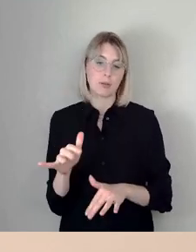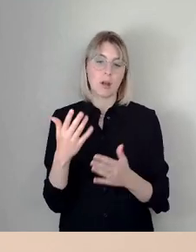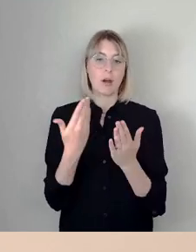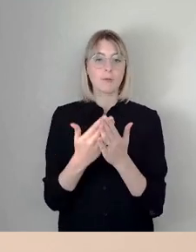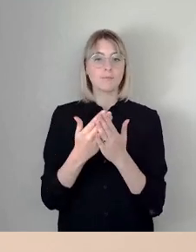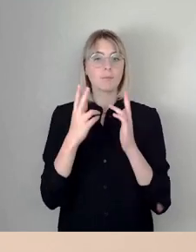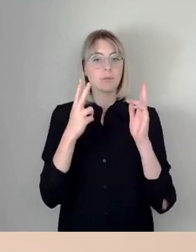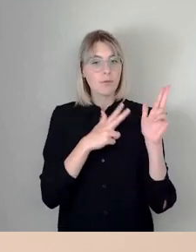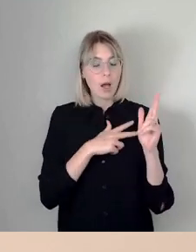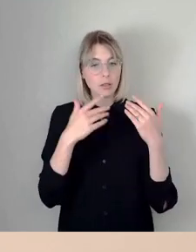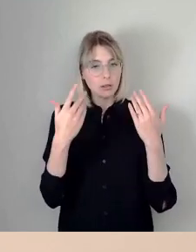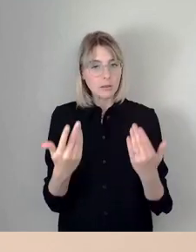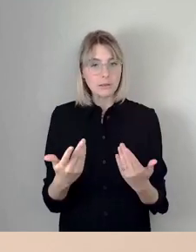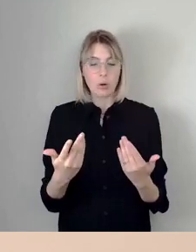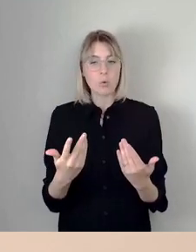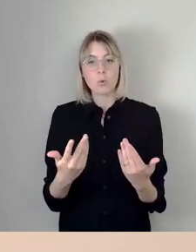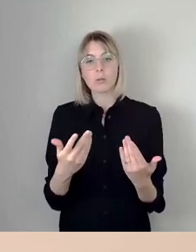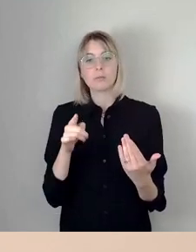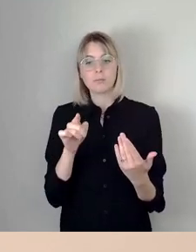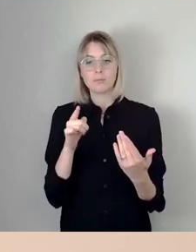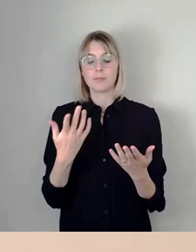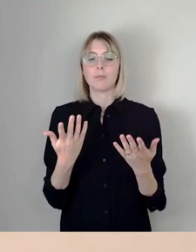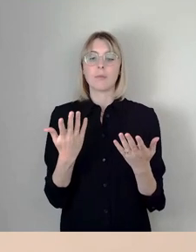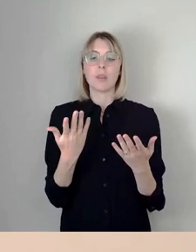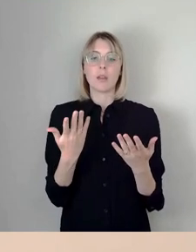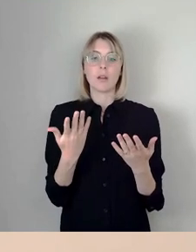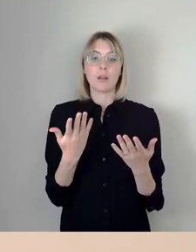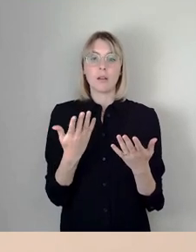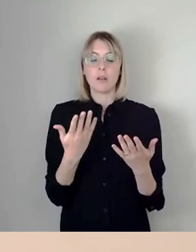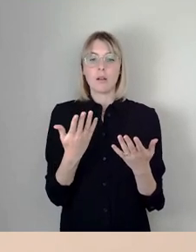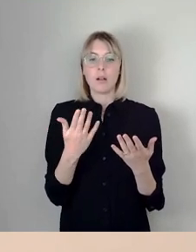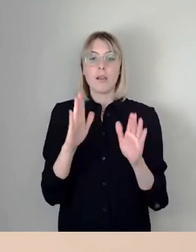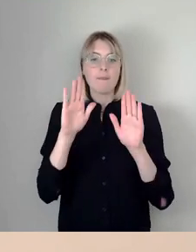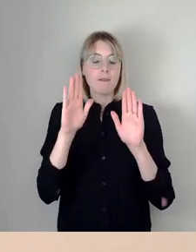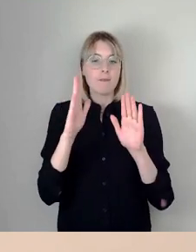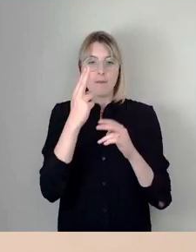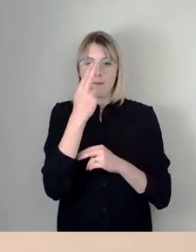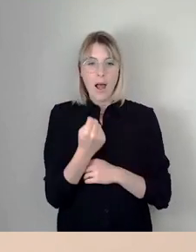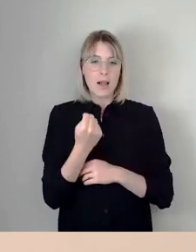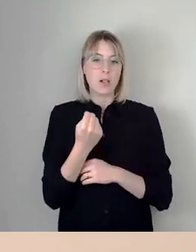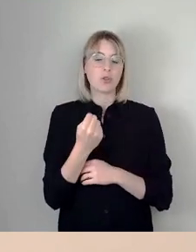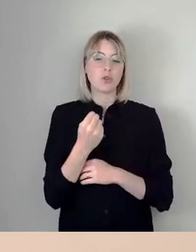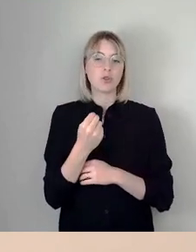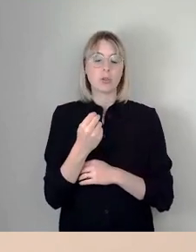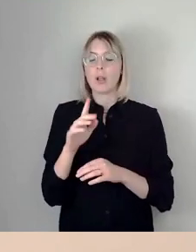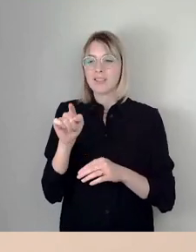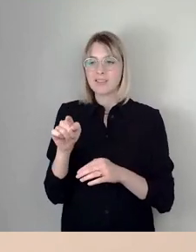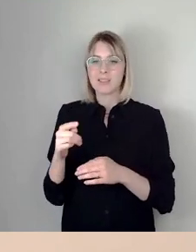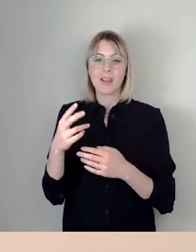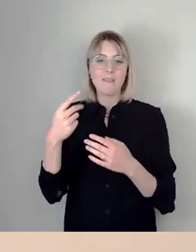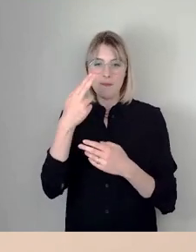das an der falschen Stelle ausgelassene Investitionen. Und dieser vernachlässigte